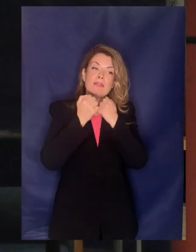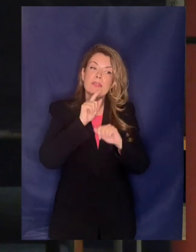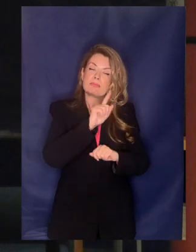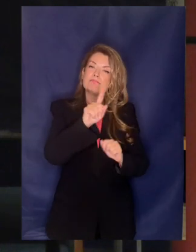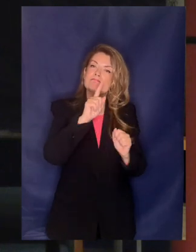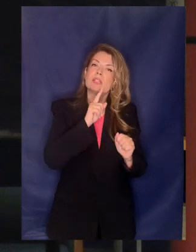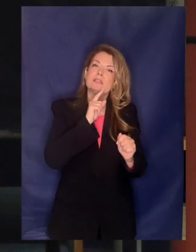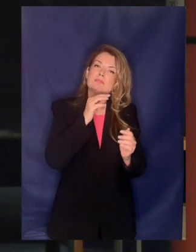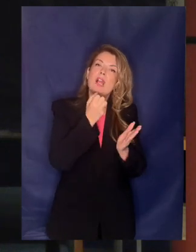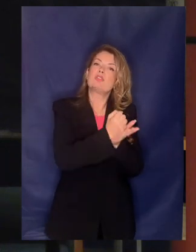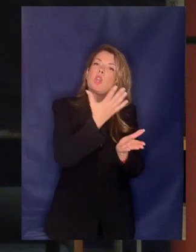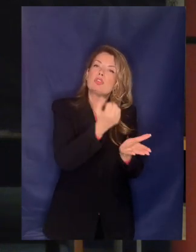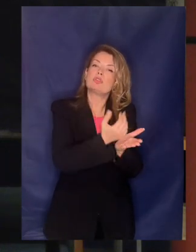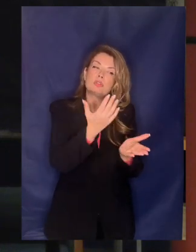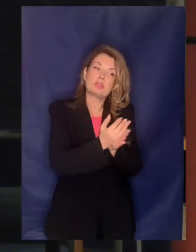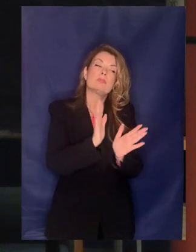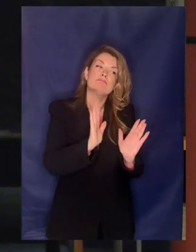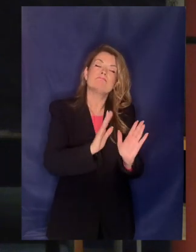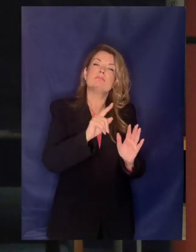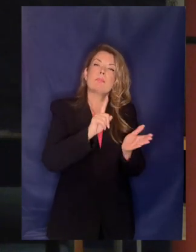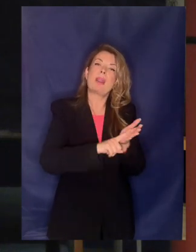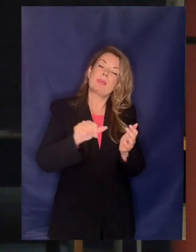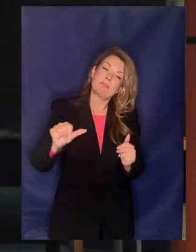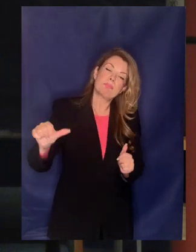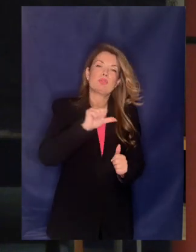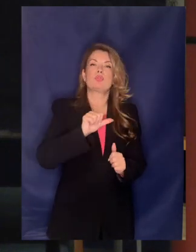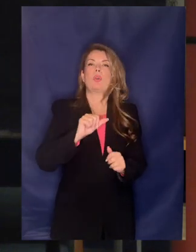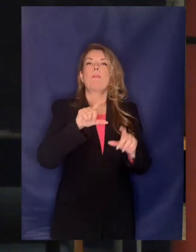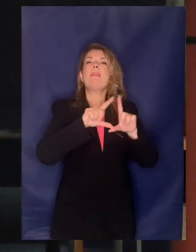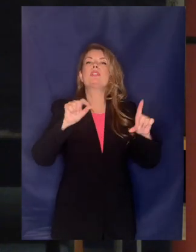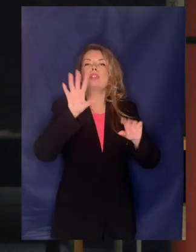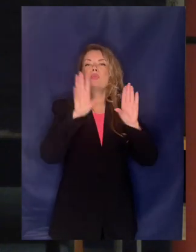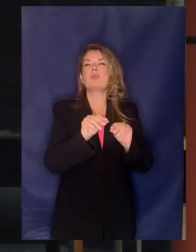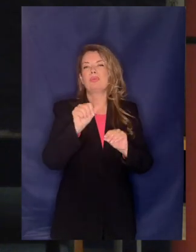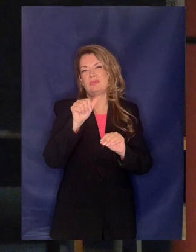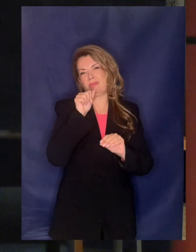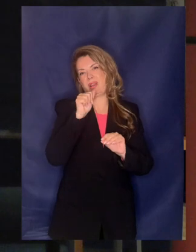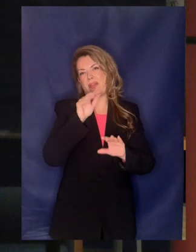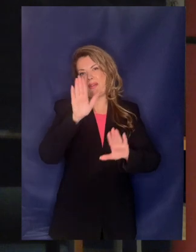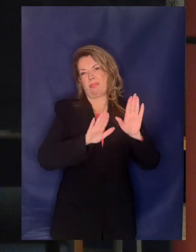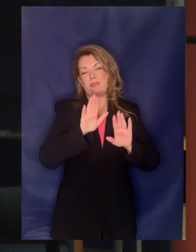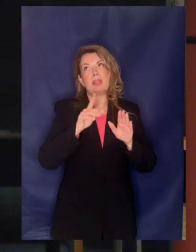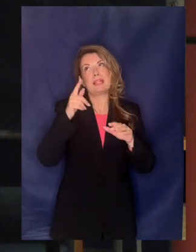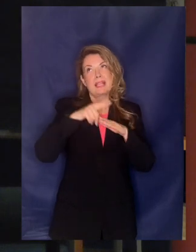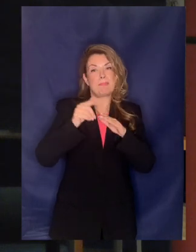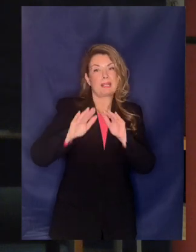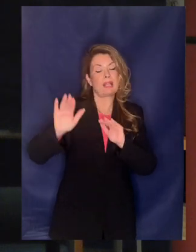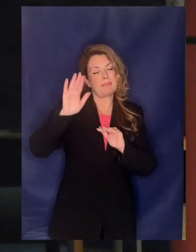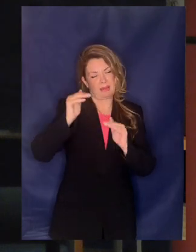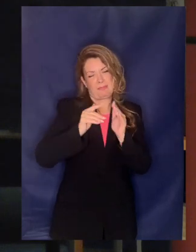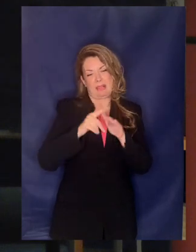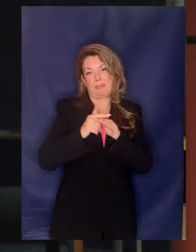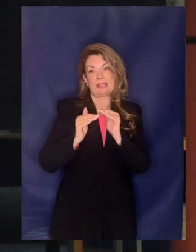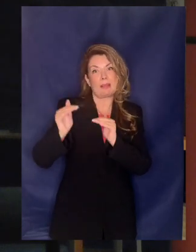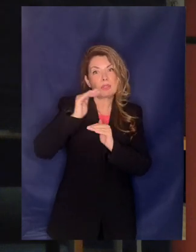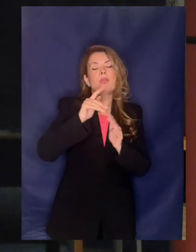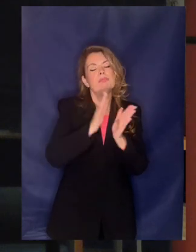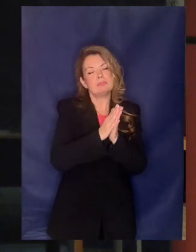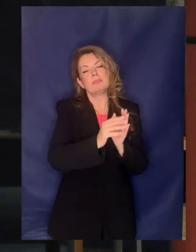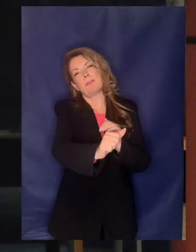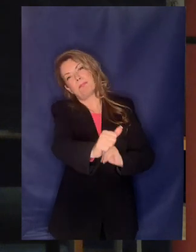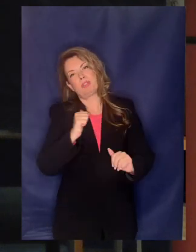αποφασίσει και λέει επιστρέψτε άμεσα τις μετοχές από το υπερταμείου στο ελληνικό δημόσιο που σημαίνει ότι αυτή η